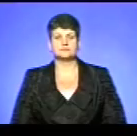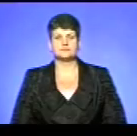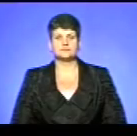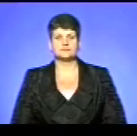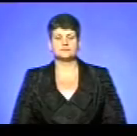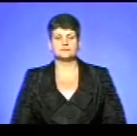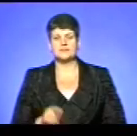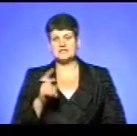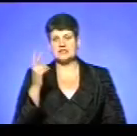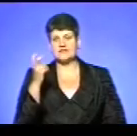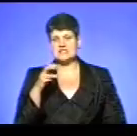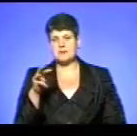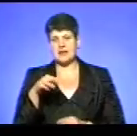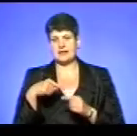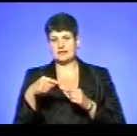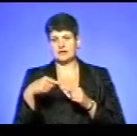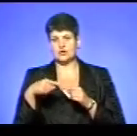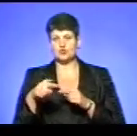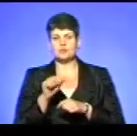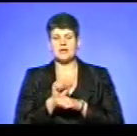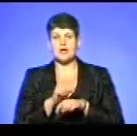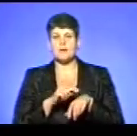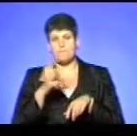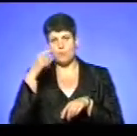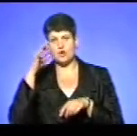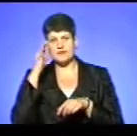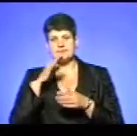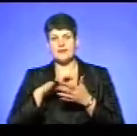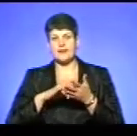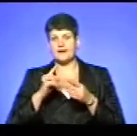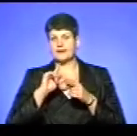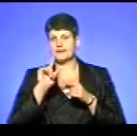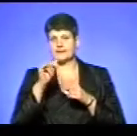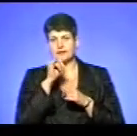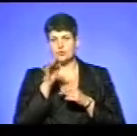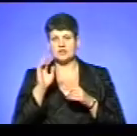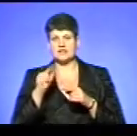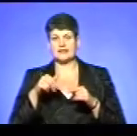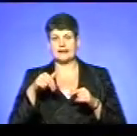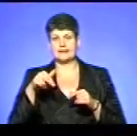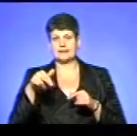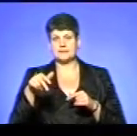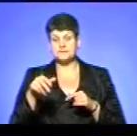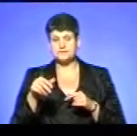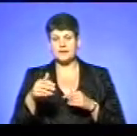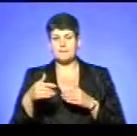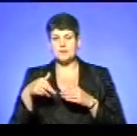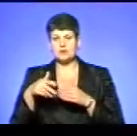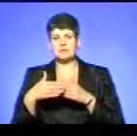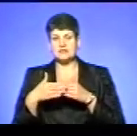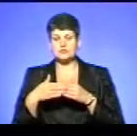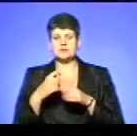За 200 метрів до місця пожежі нас зупиняє поліція. Далі їхати не можна, лише йти. Підходити близько до